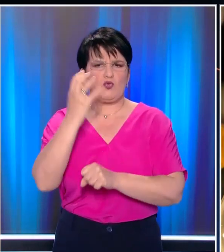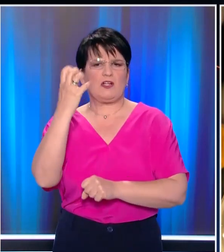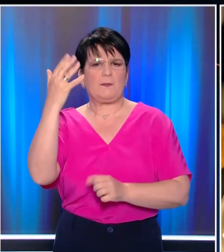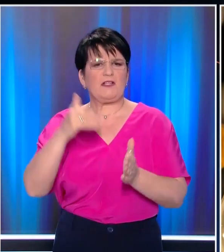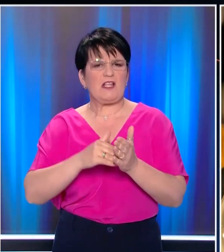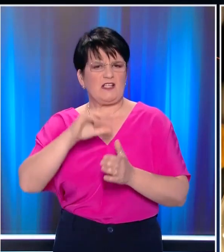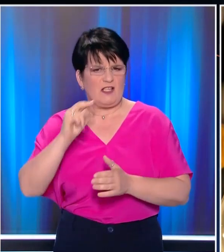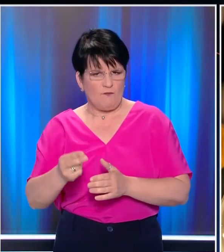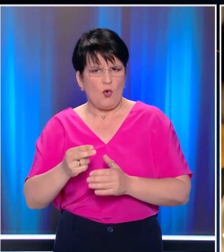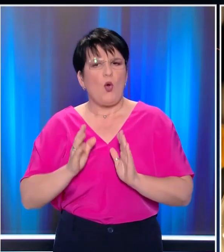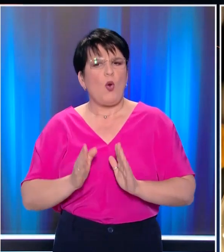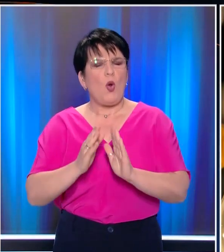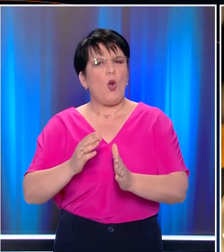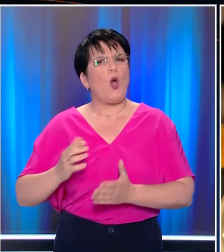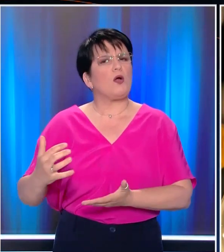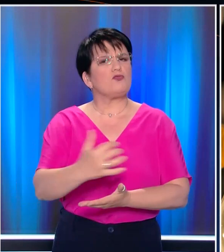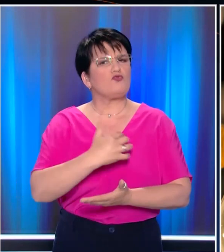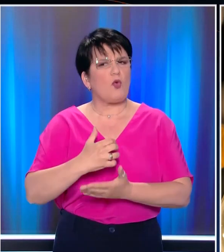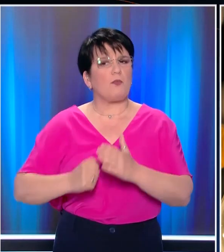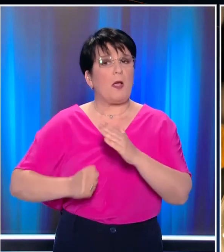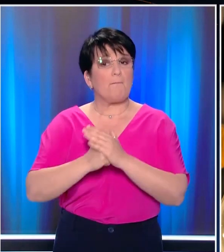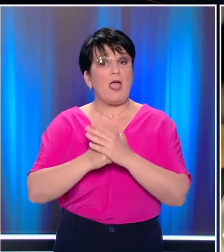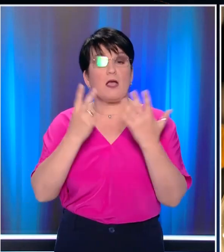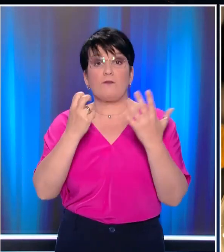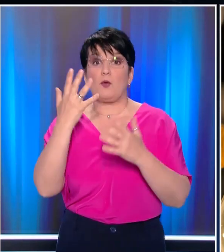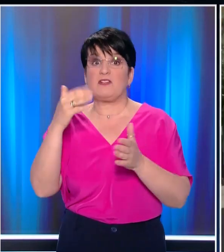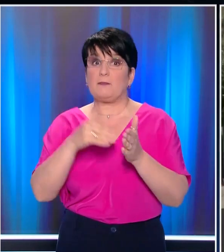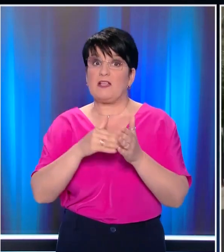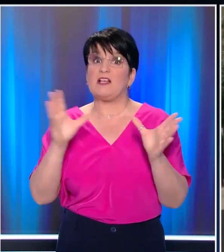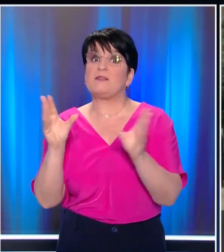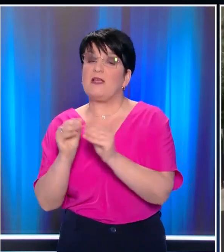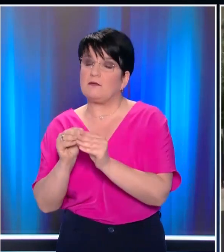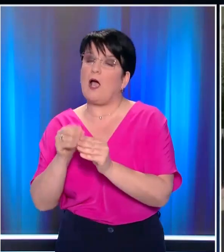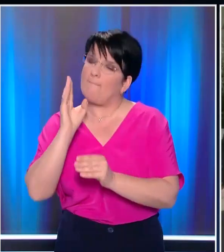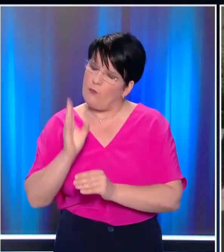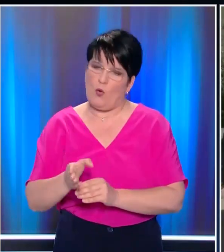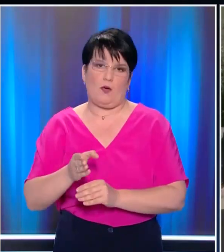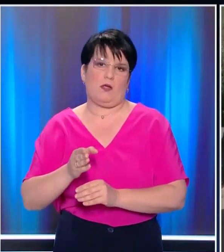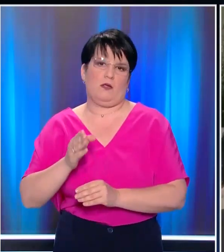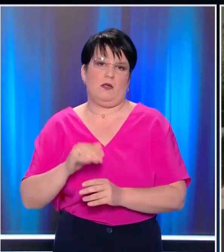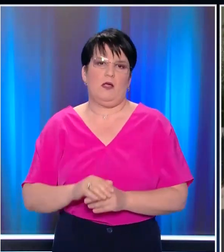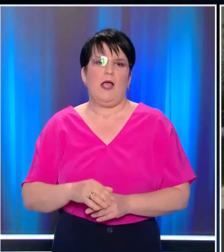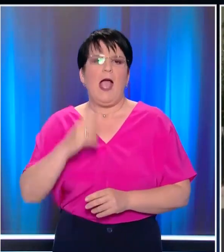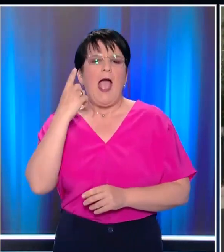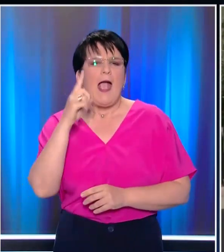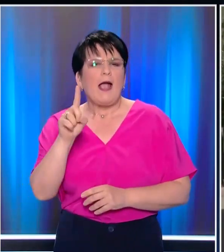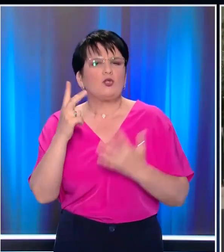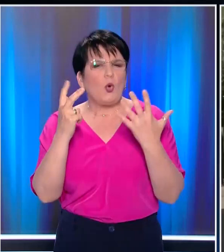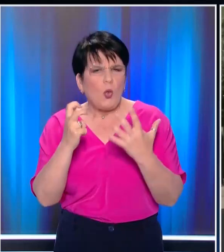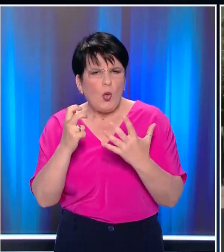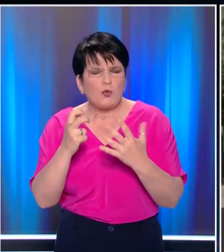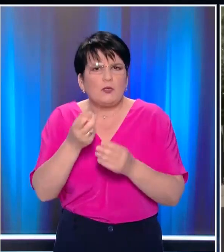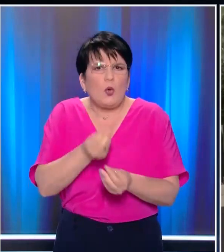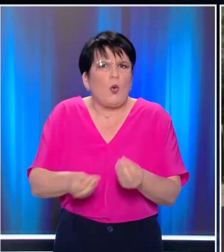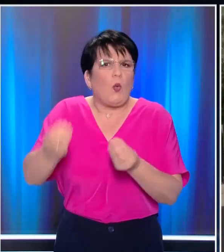Κάτι που σημαίνει ανοίγει ο δρόμος για ενισχύσεις και για εισοδήματα έως και 75.000 ευρώ μεικτά Ήταν 180 και μέχρι